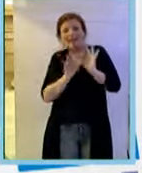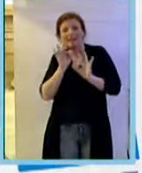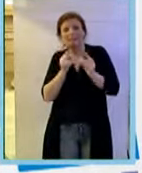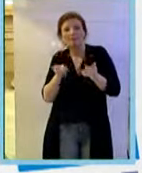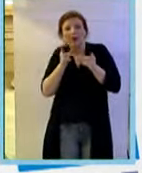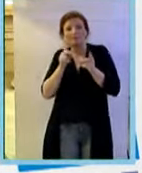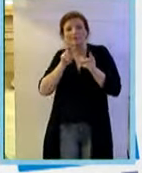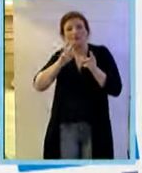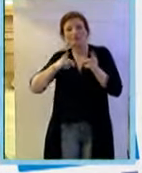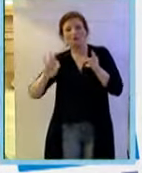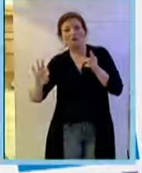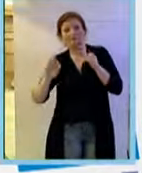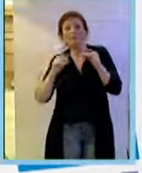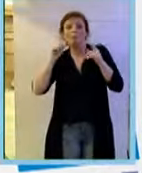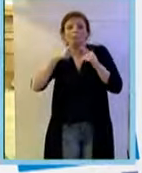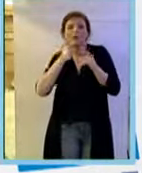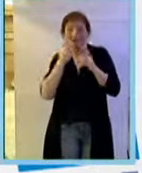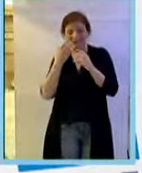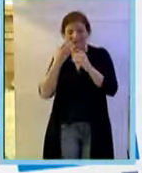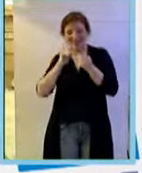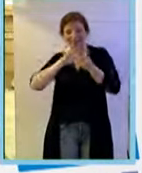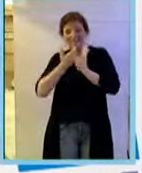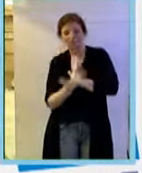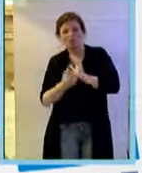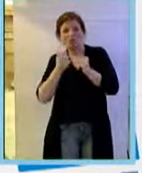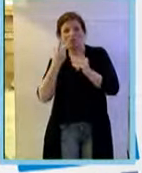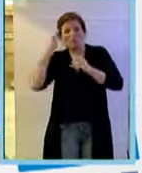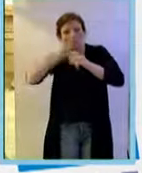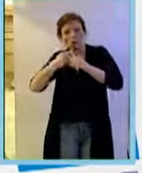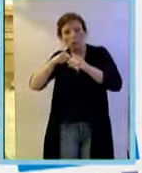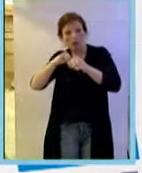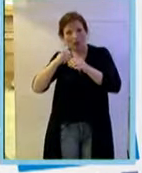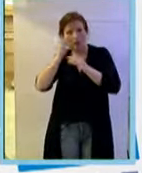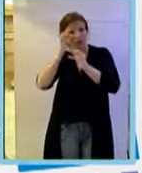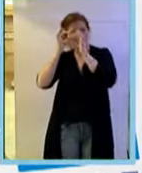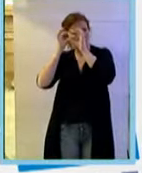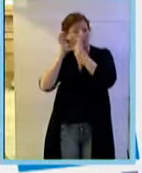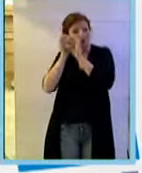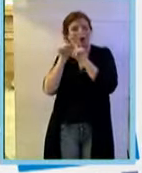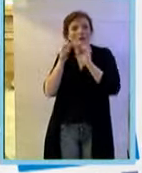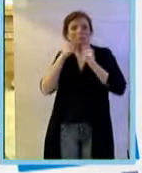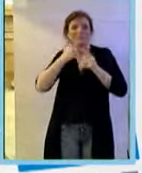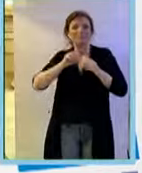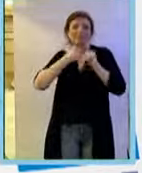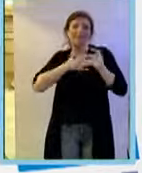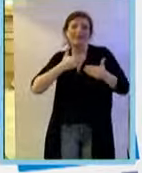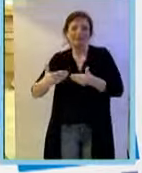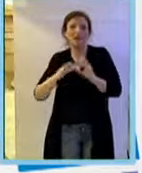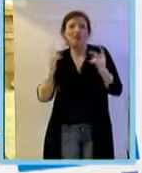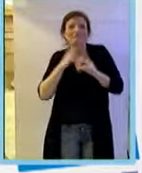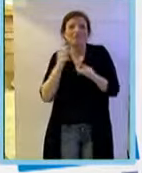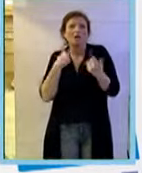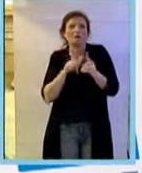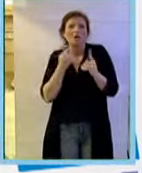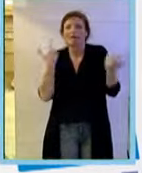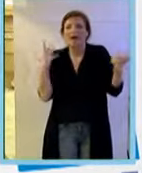anche per la degenerazione maculare provocata dalla età e questo è stato un po' un atto di fede